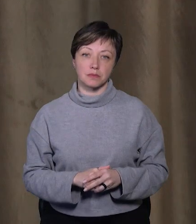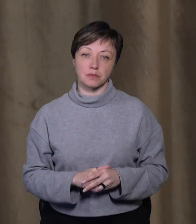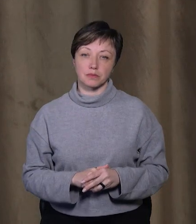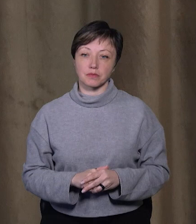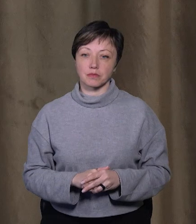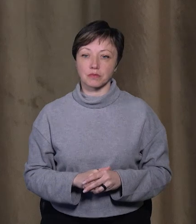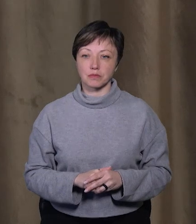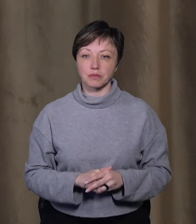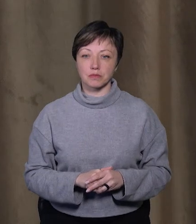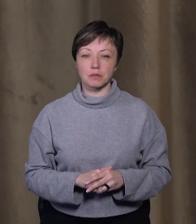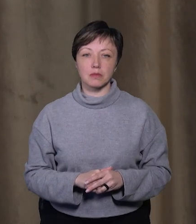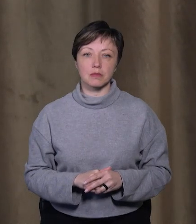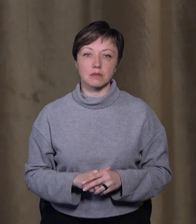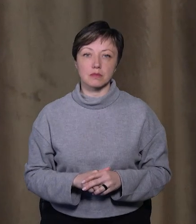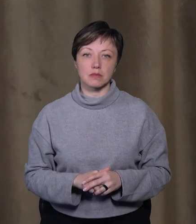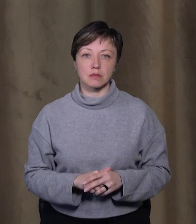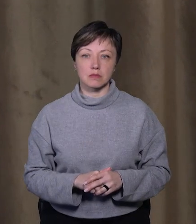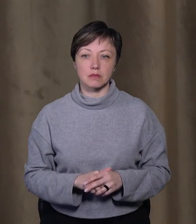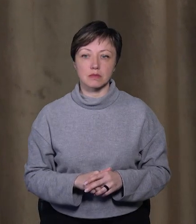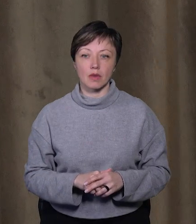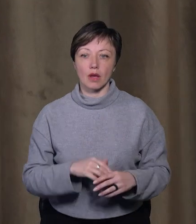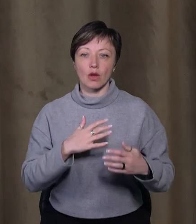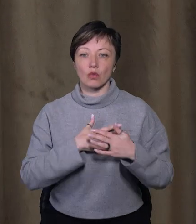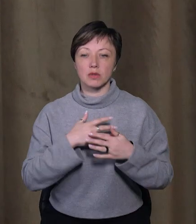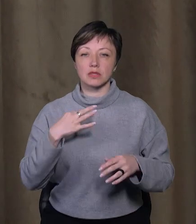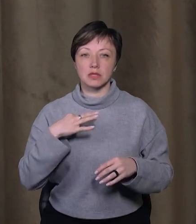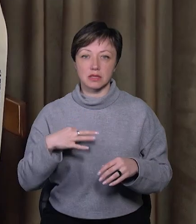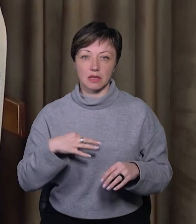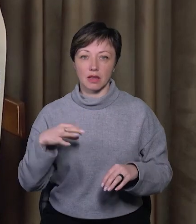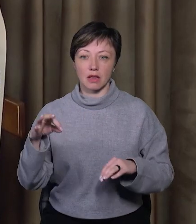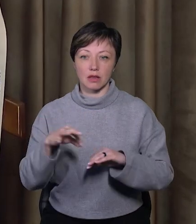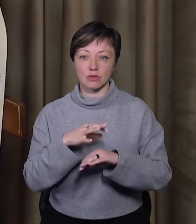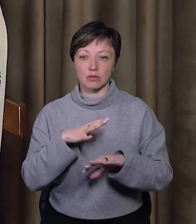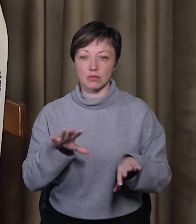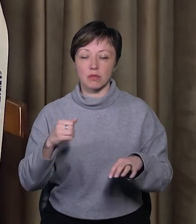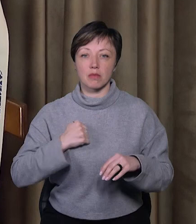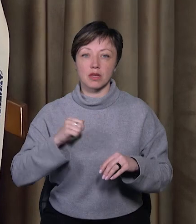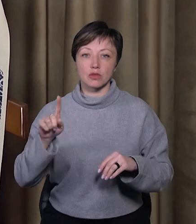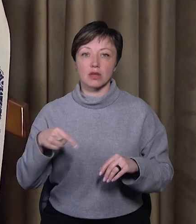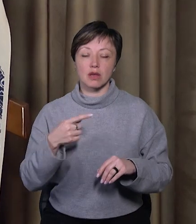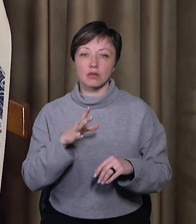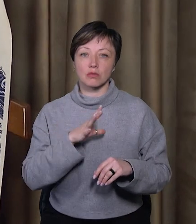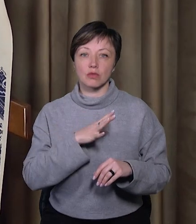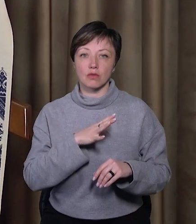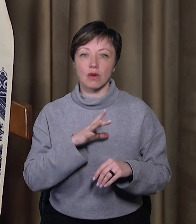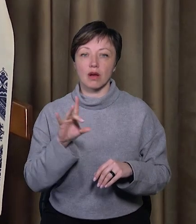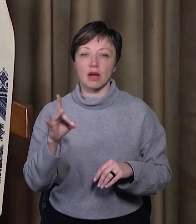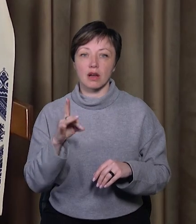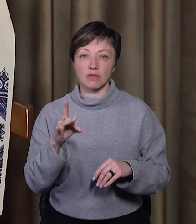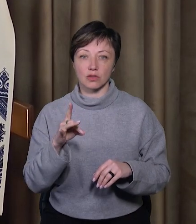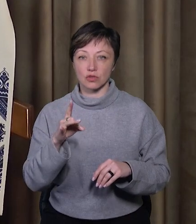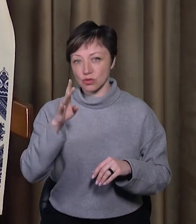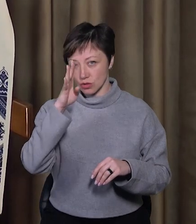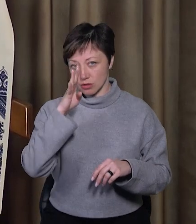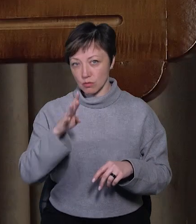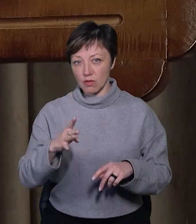Гарна ритина була. Людячий син. Він не жинатий був. Його призвали. Він був в Рівному. 4